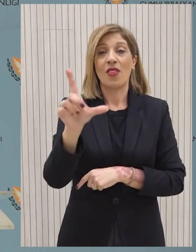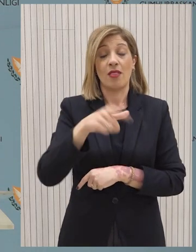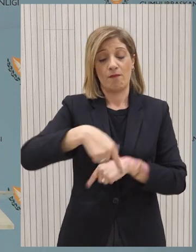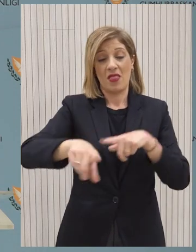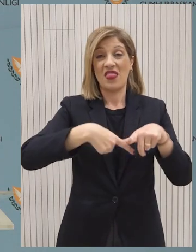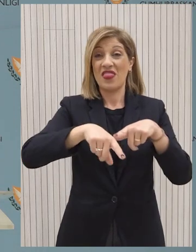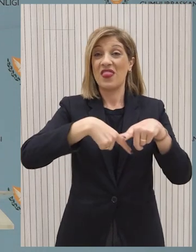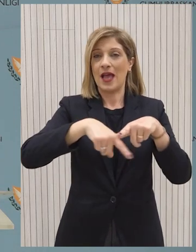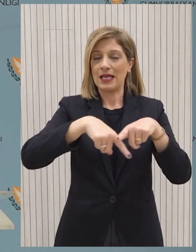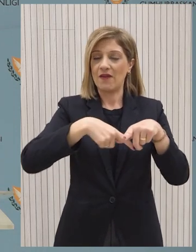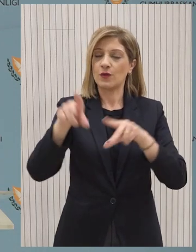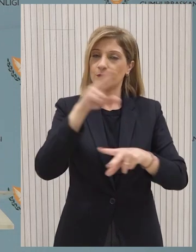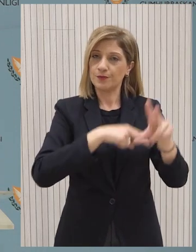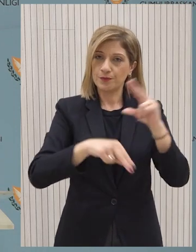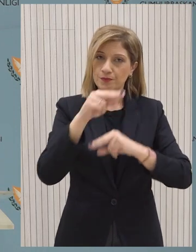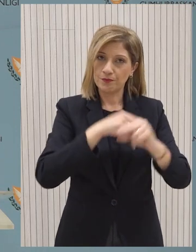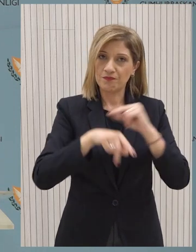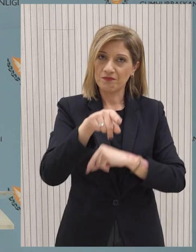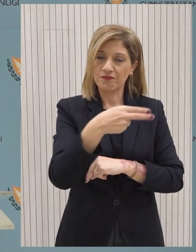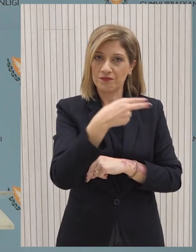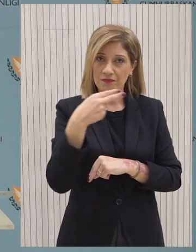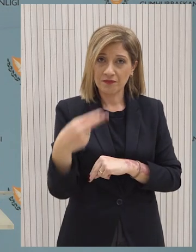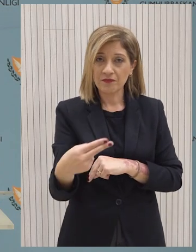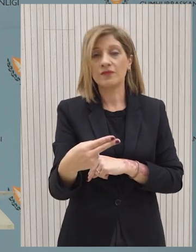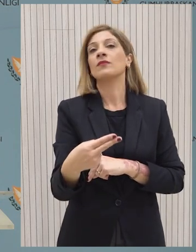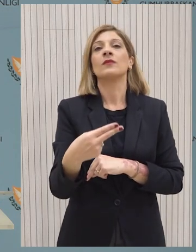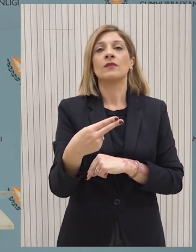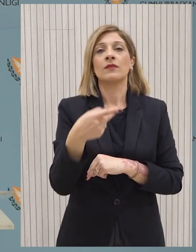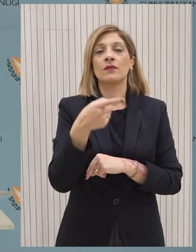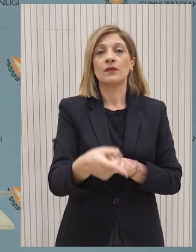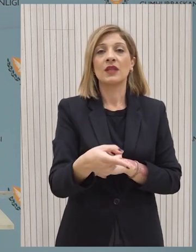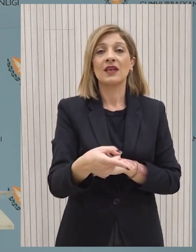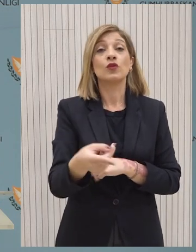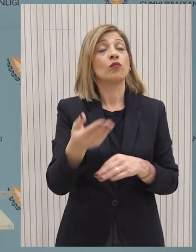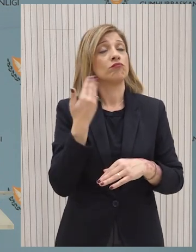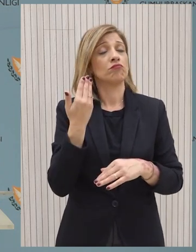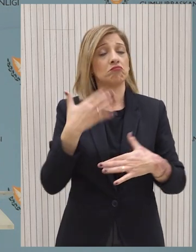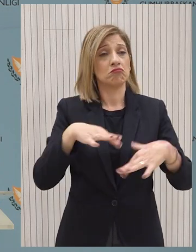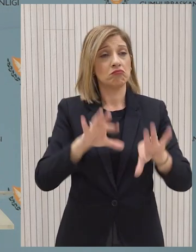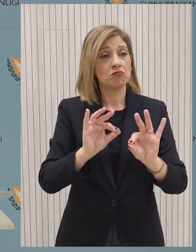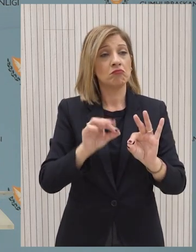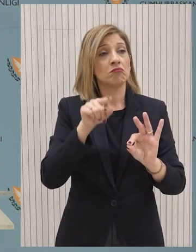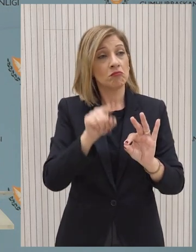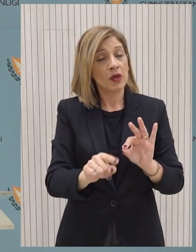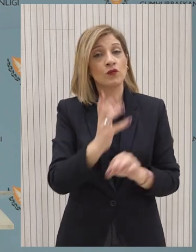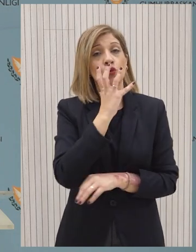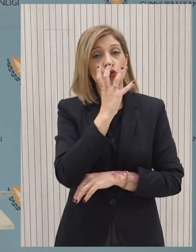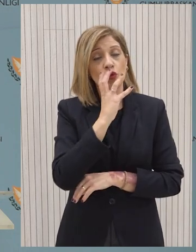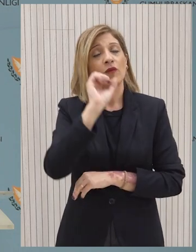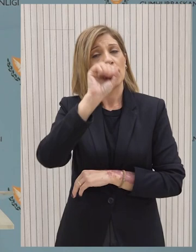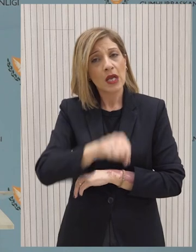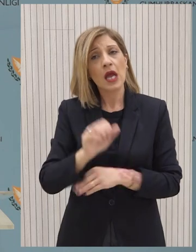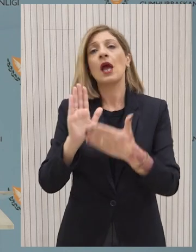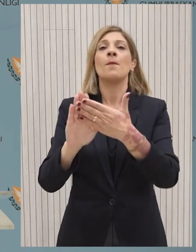αρχικός σχεδιασμός και ναι, είναι βεβαίως μέρος των εμπαθών μας αλλά αυτό που προκρίνεται ως πρώτο βήμα είναι ο διορισμός